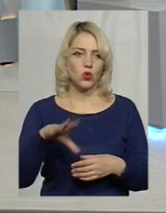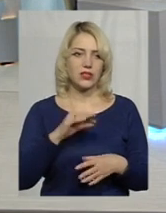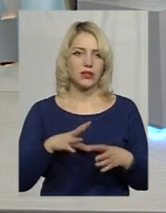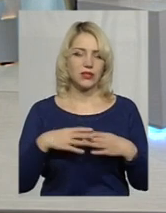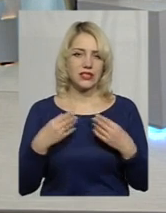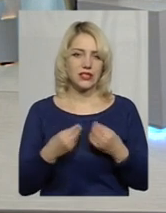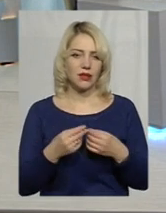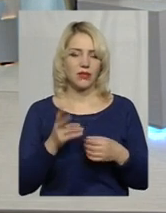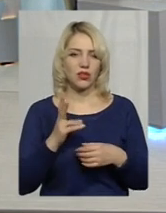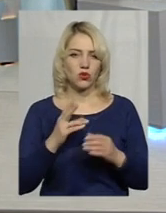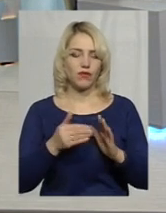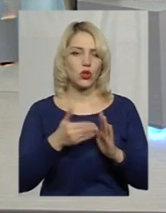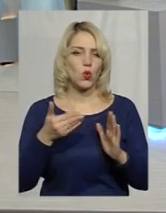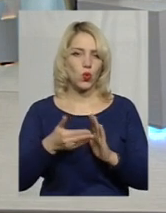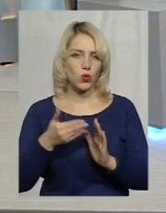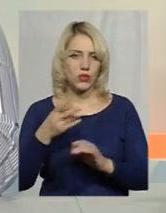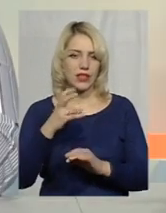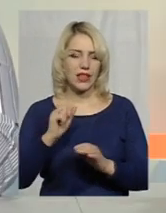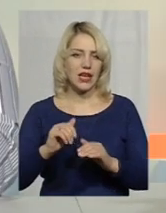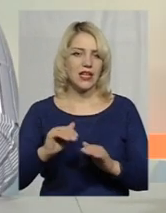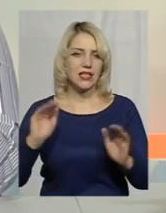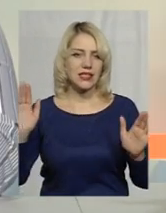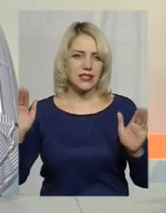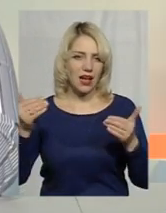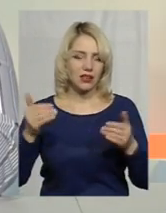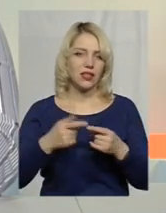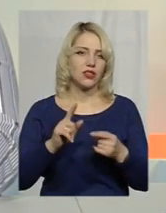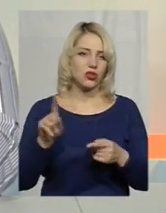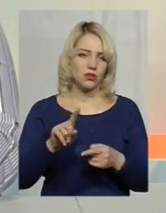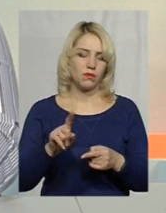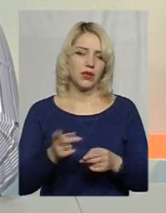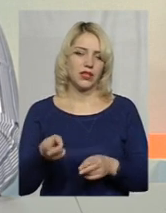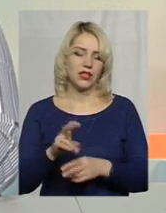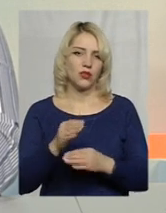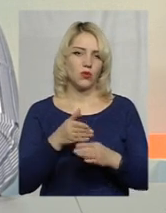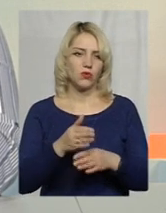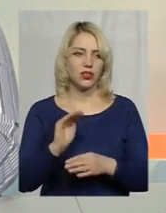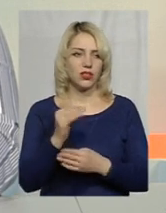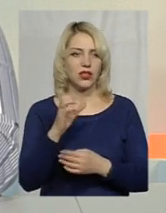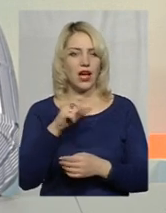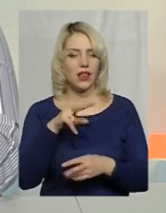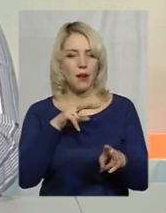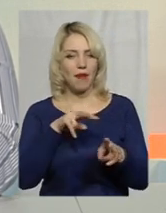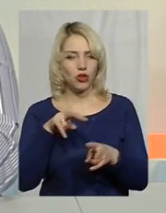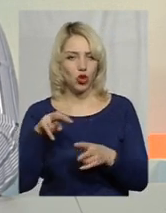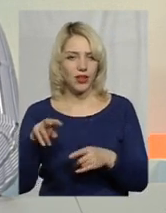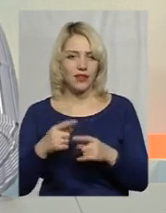які відгукуються на заклик «Придіть і допоможіть дитині», але в патронат, перш за все,